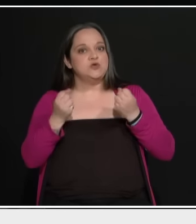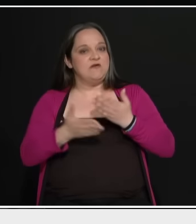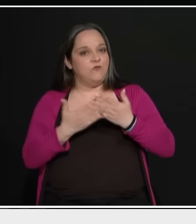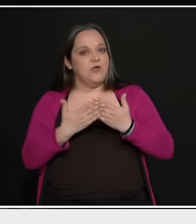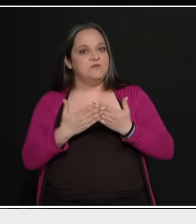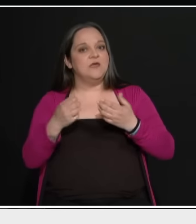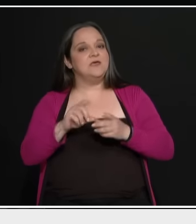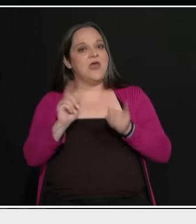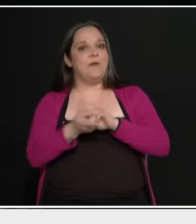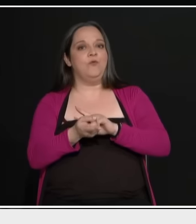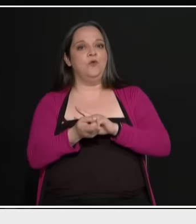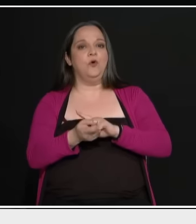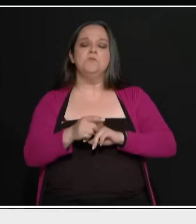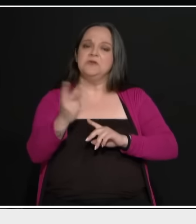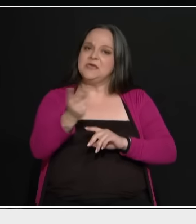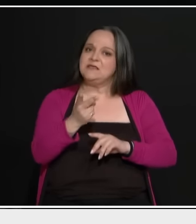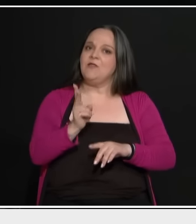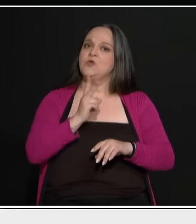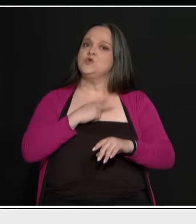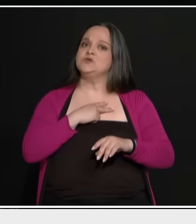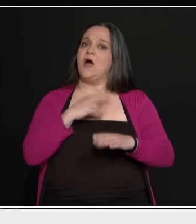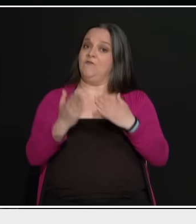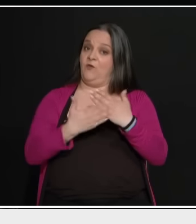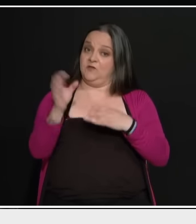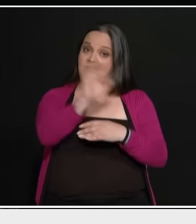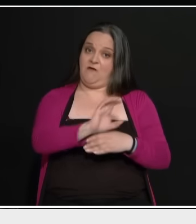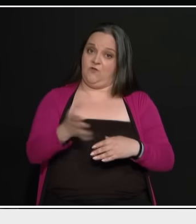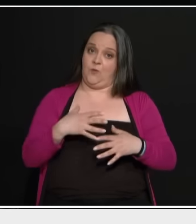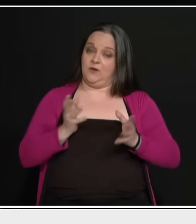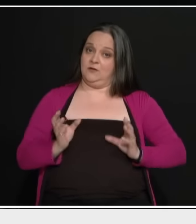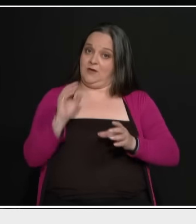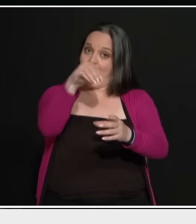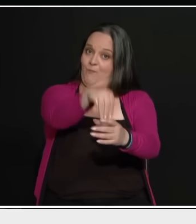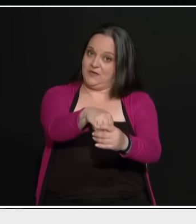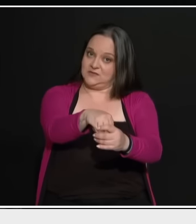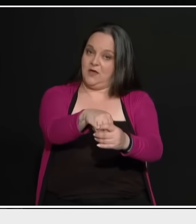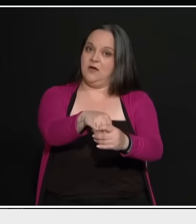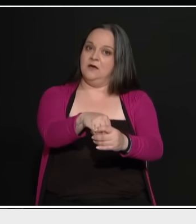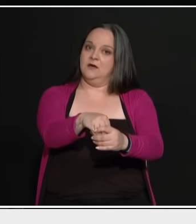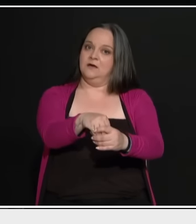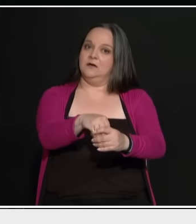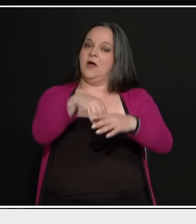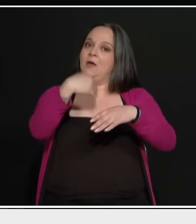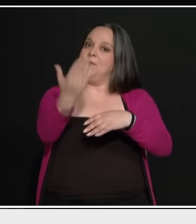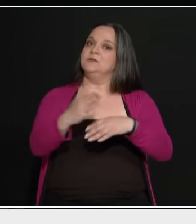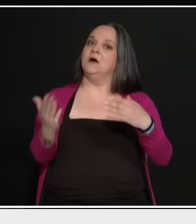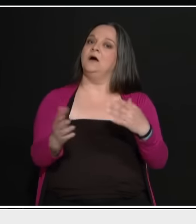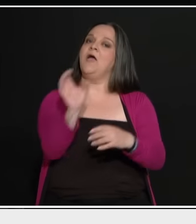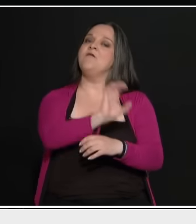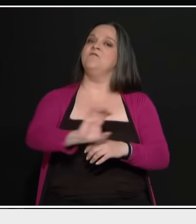Και τα δύο είναι σωστά. Η Ευρώπη μας βόηθησε γιατί μας έβαλε μέσα. Αλλά μετά η Ευρώπη δεν κοίταξε